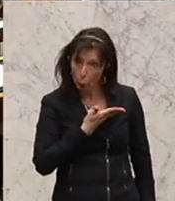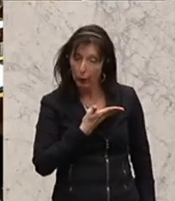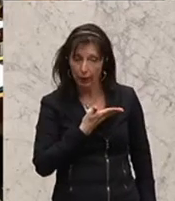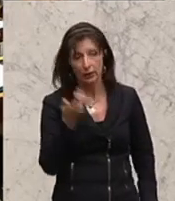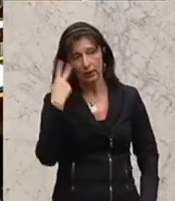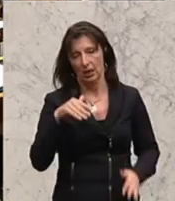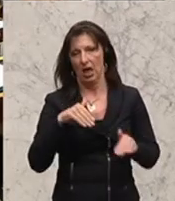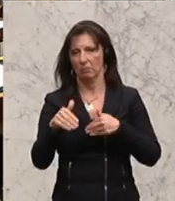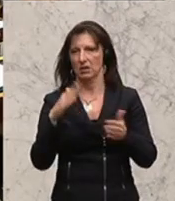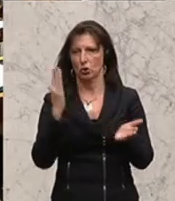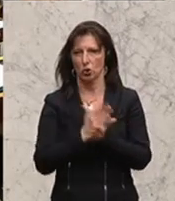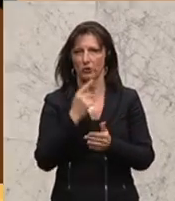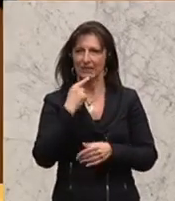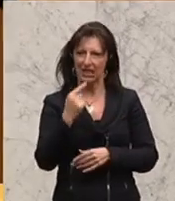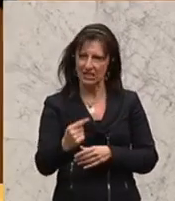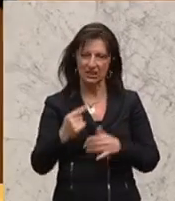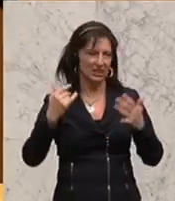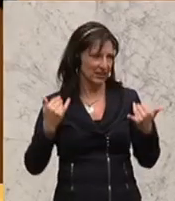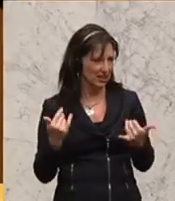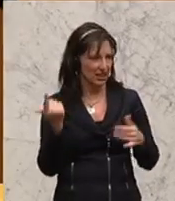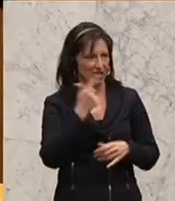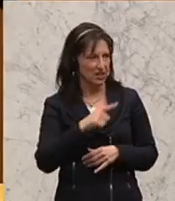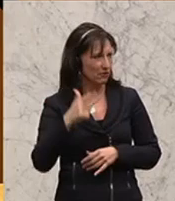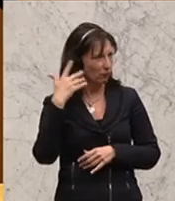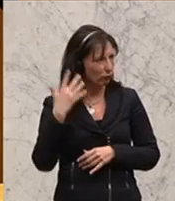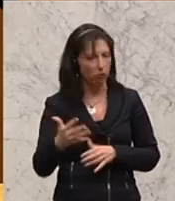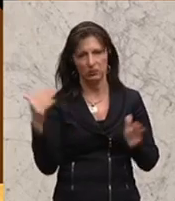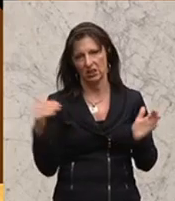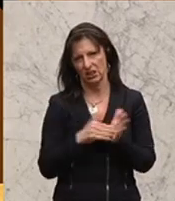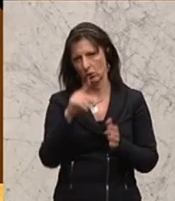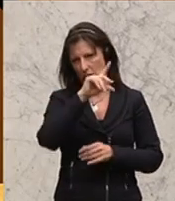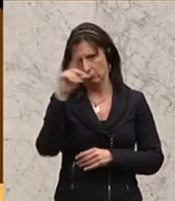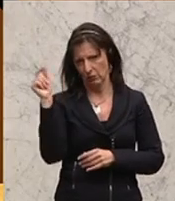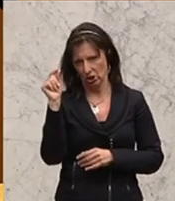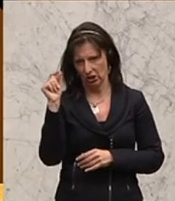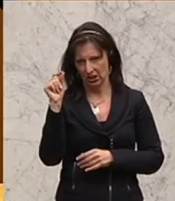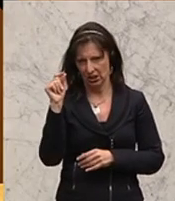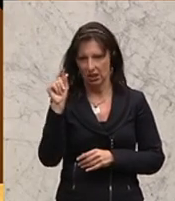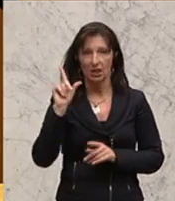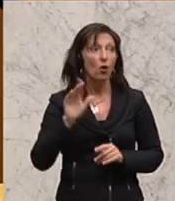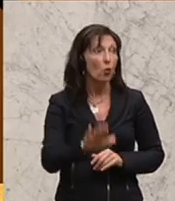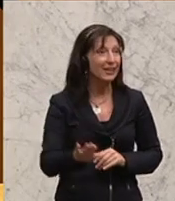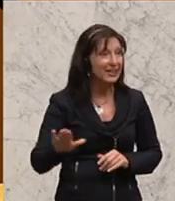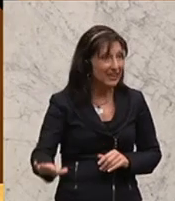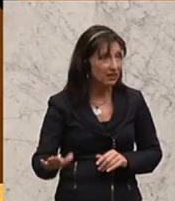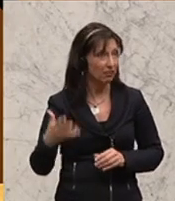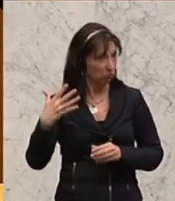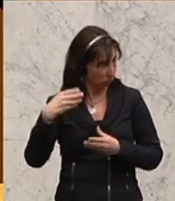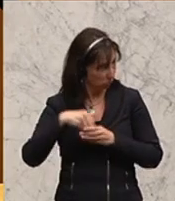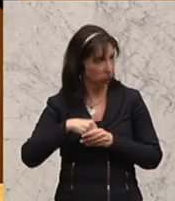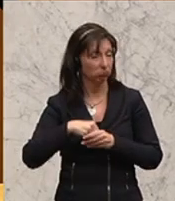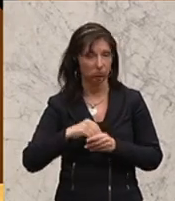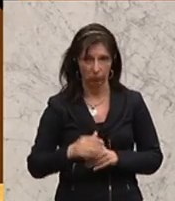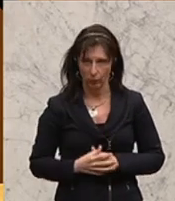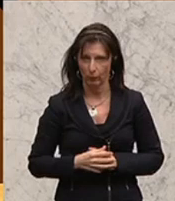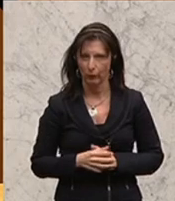heute auch schon erwähnt hat, dass es da mittlerweile um 250.000 Menschen, wenn man die Kinder, die Mindestsicherungsempfängerinnen auch sind, mit